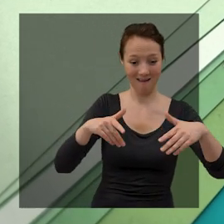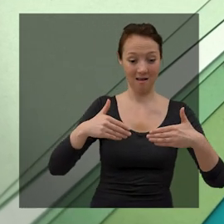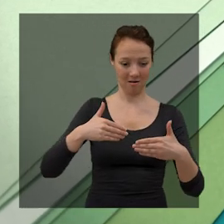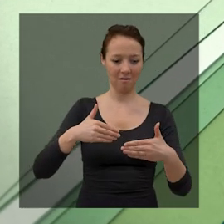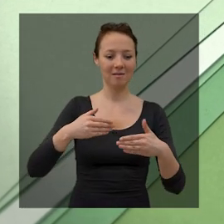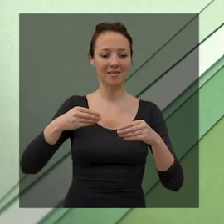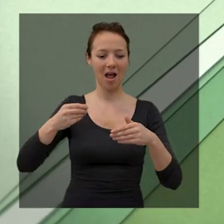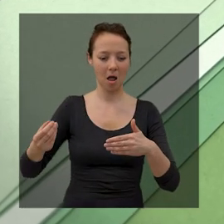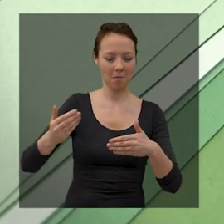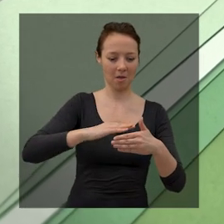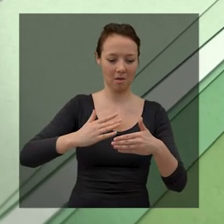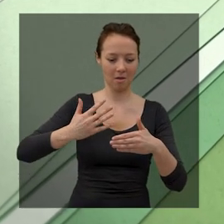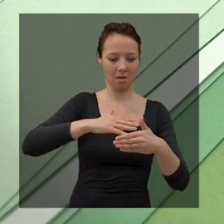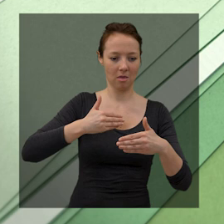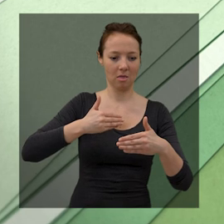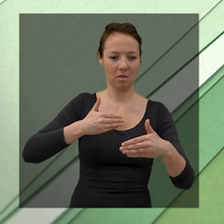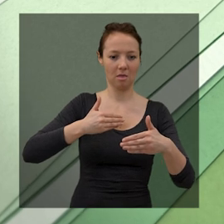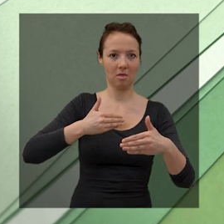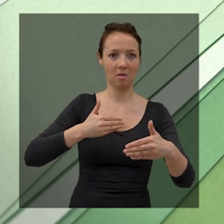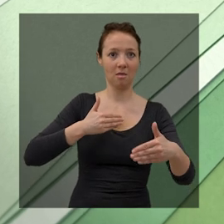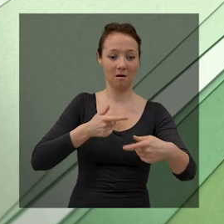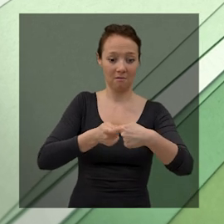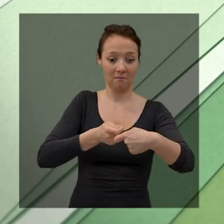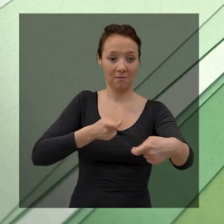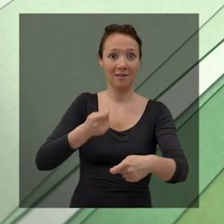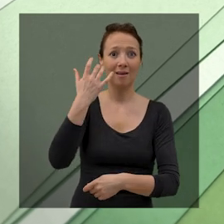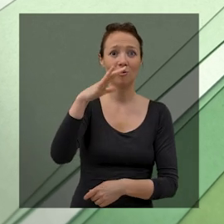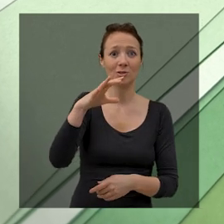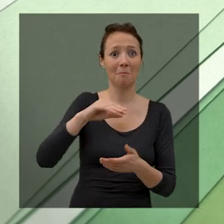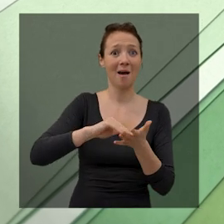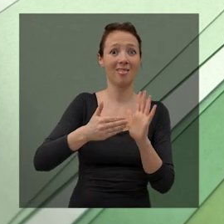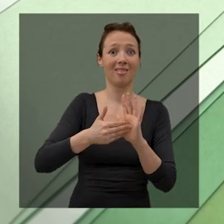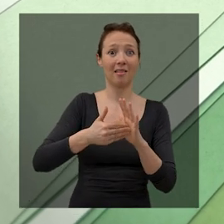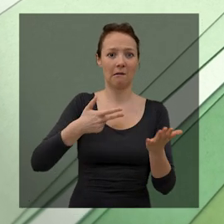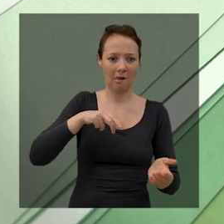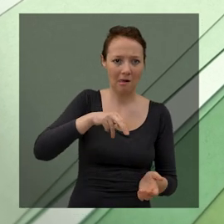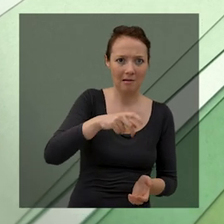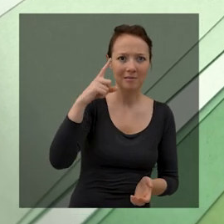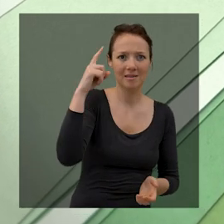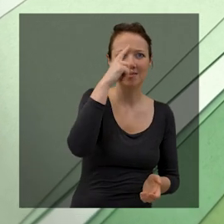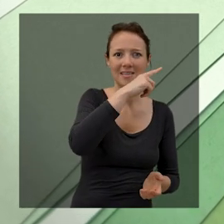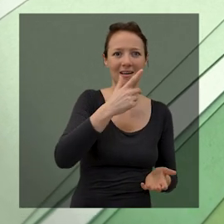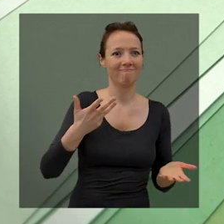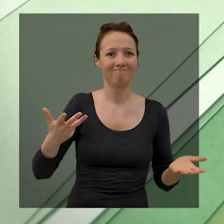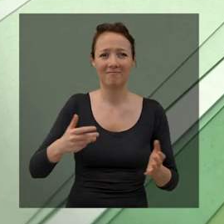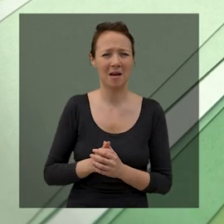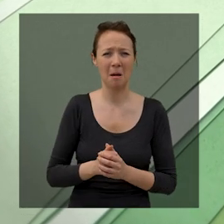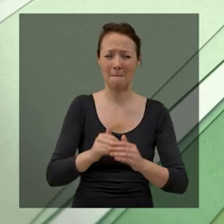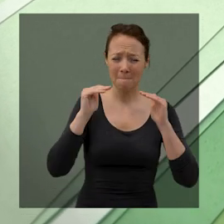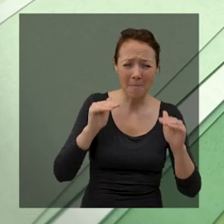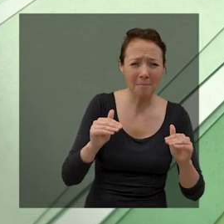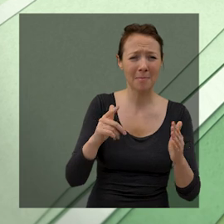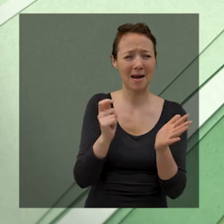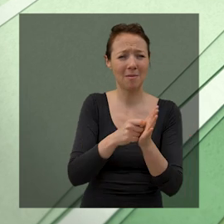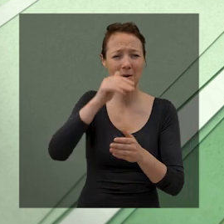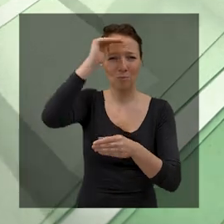progressivement. Aujourd'hui, les berges du fleuve sont à 500 mètres au nord de cet ancien quartier portuaire. Le